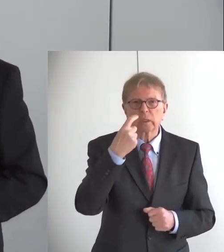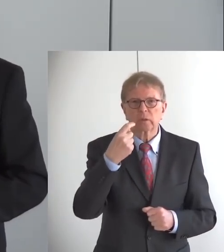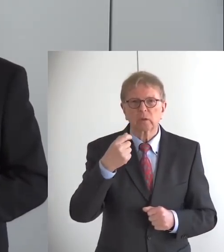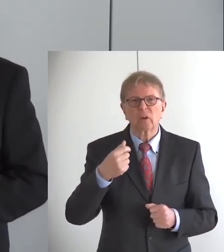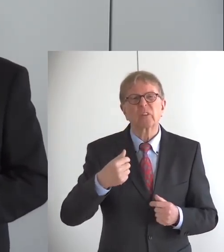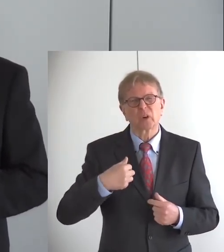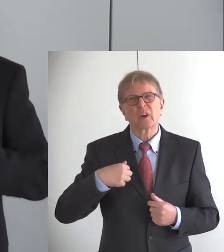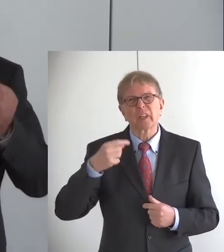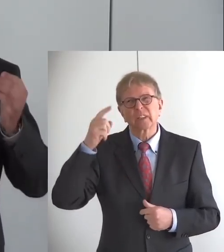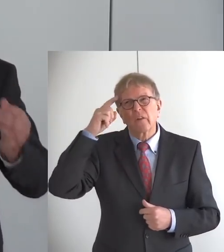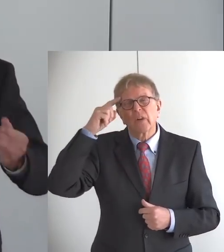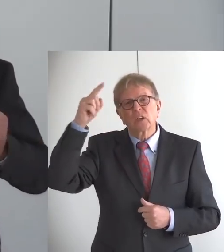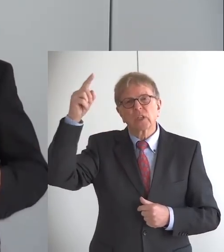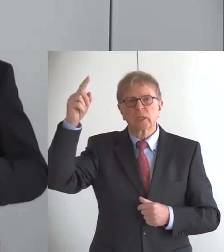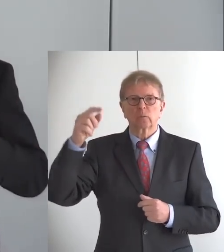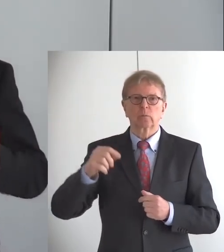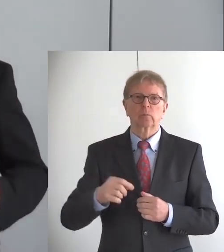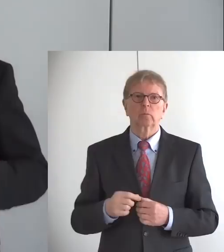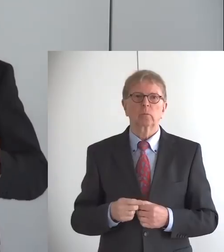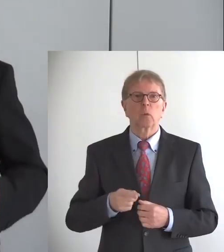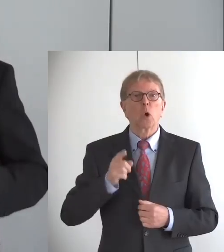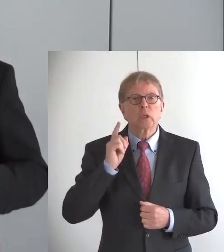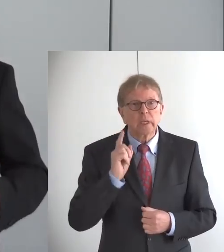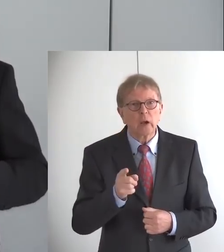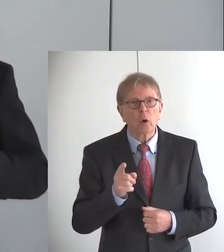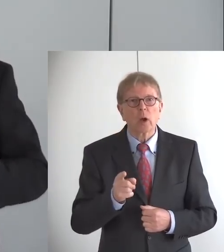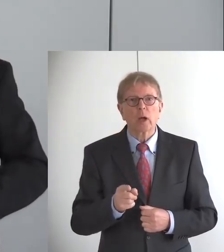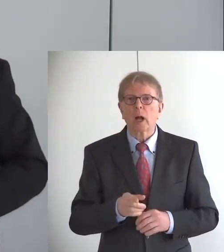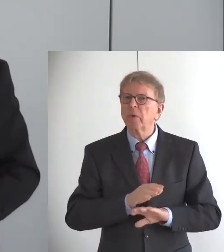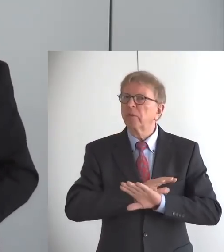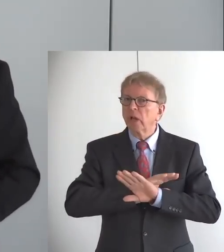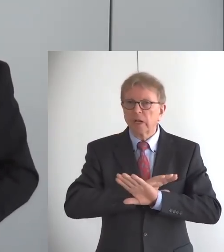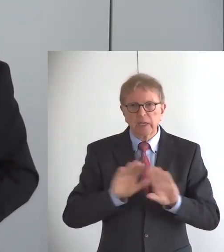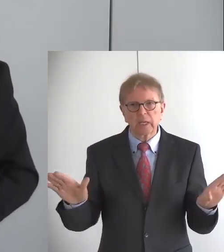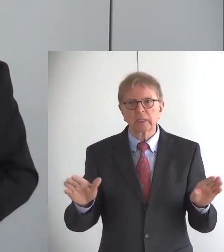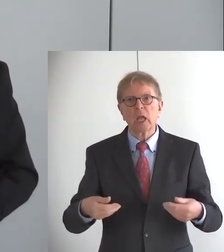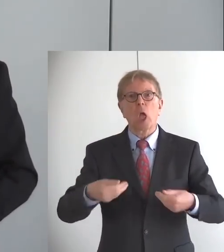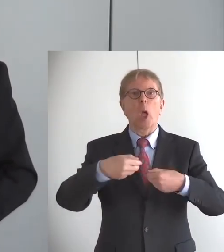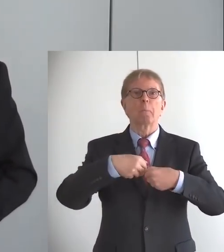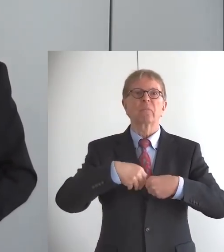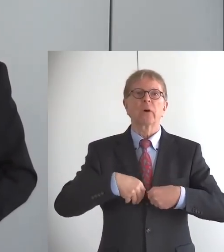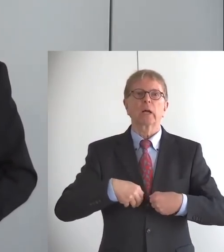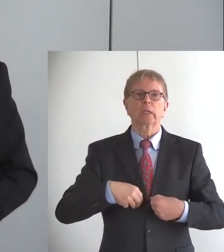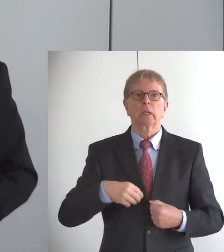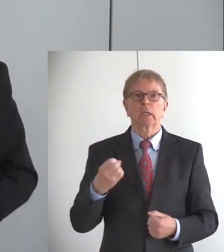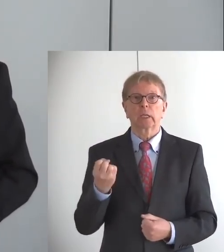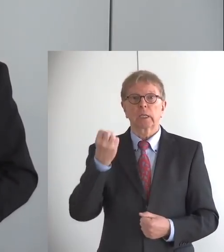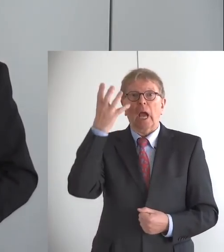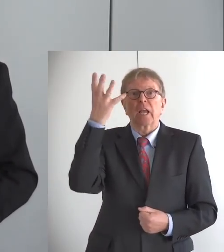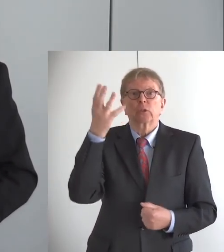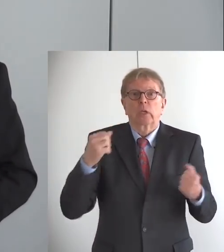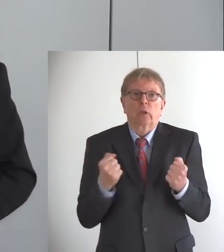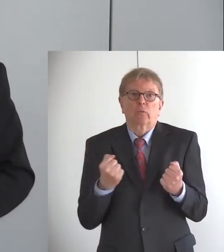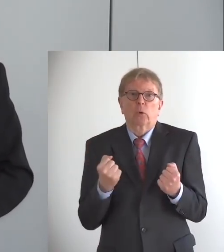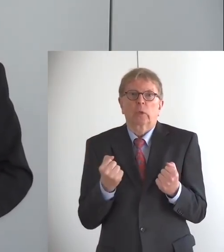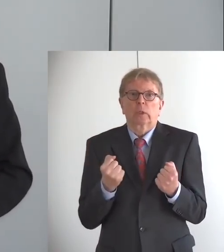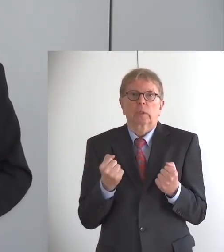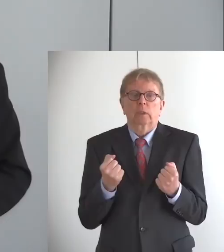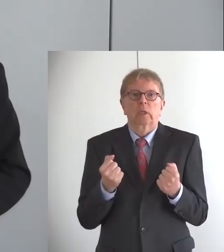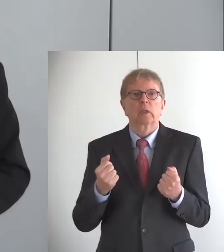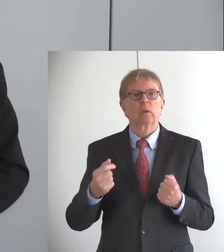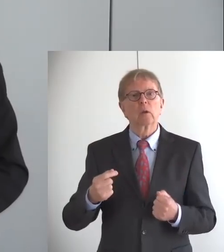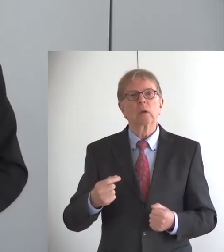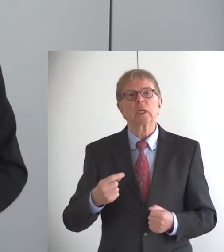sehr verständlich sind. Und dennoch haben wir nicht empfangenden Geisterfurcht. Wir dürfen darauf vertrauen, der Herr wird alles wohl machen.